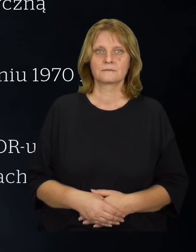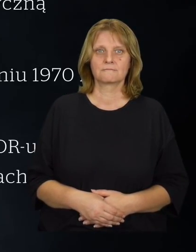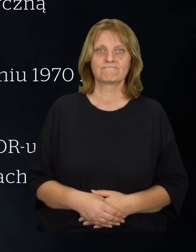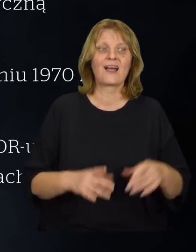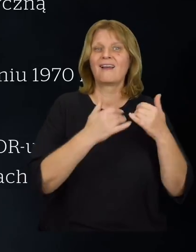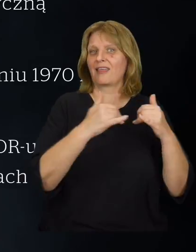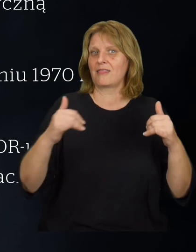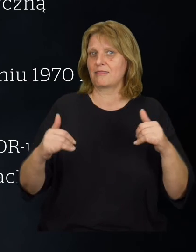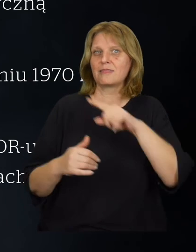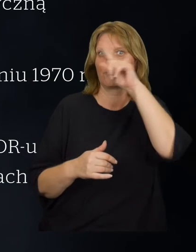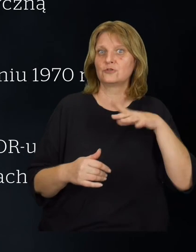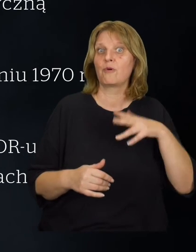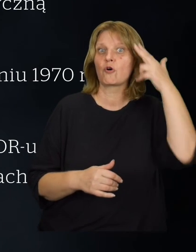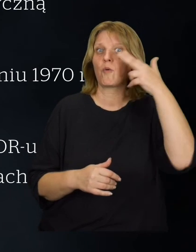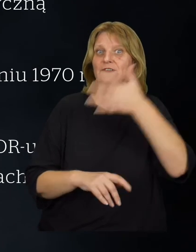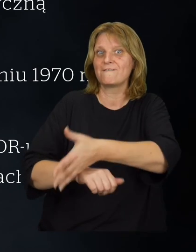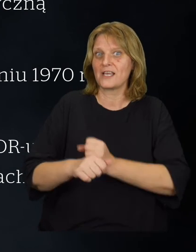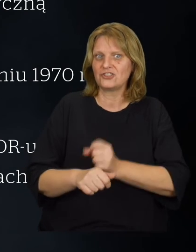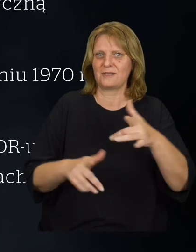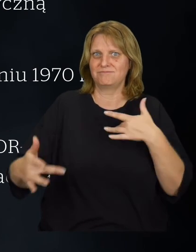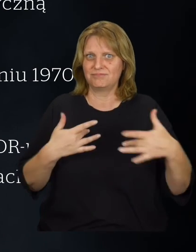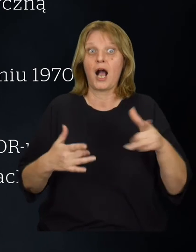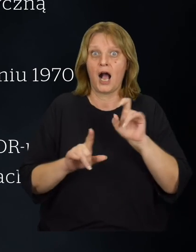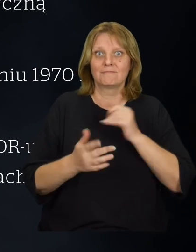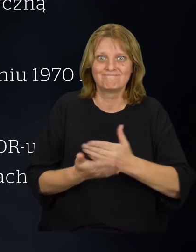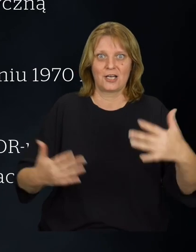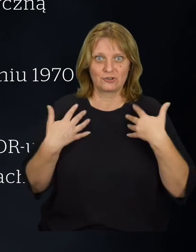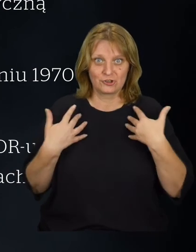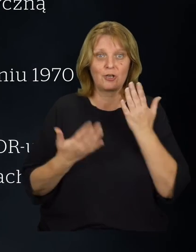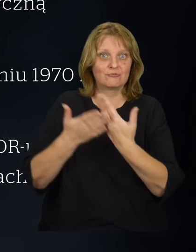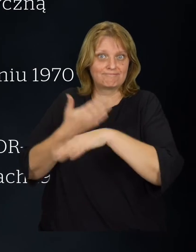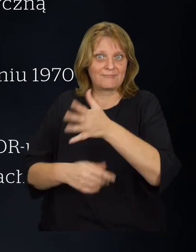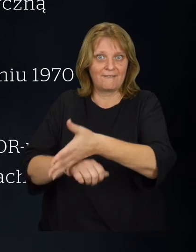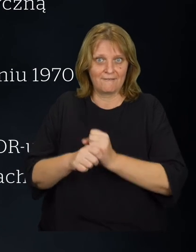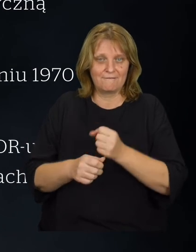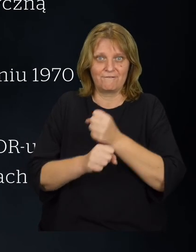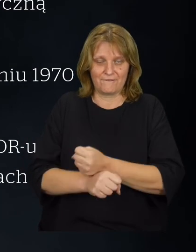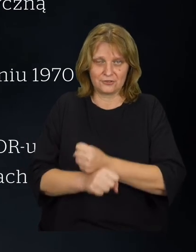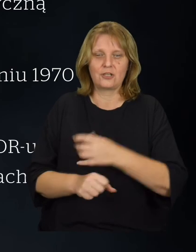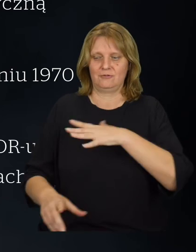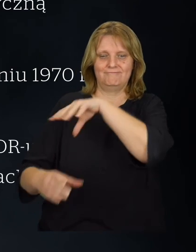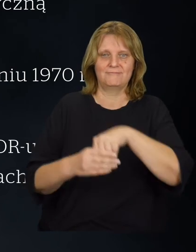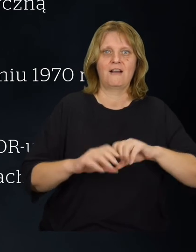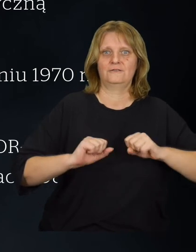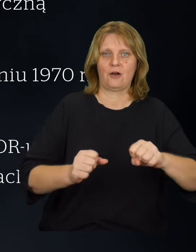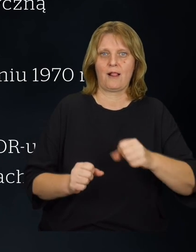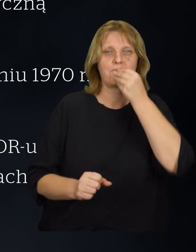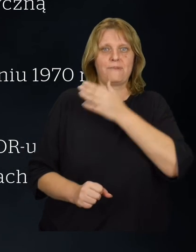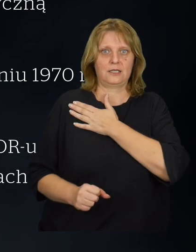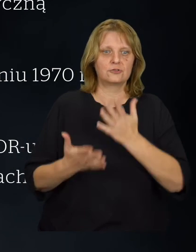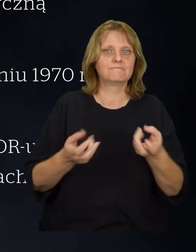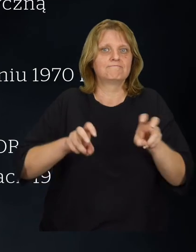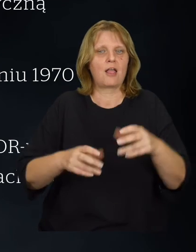Inni, którzy przeżyli komunistyczne więzienia i tortury, po opuszczeniu więzień włączyli się w działalność patriotyczną i tworzenie nowych